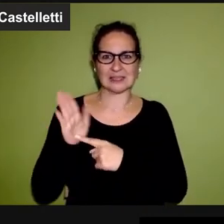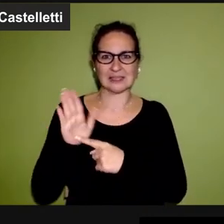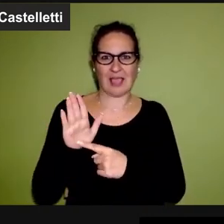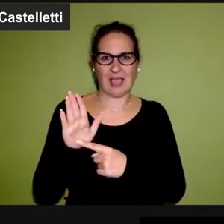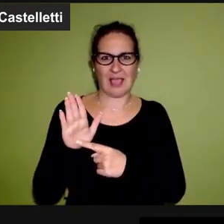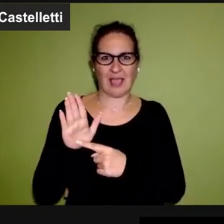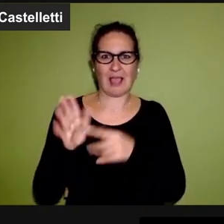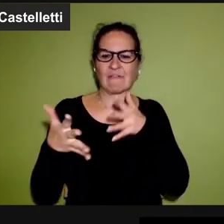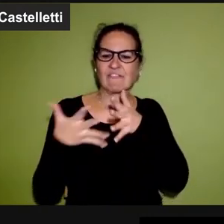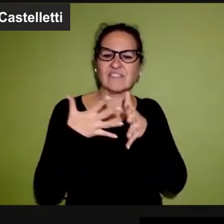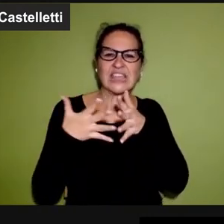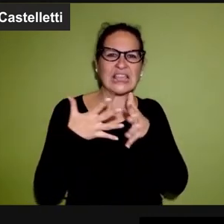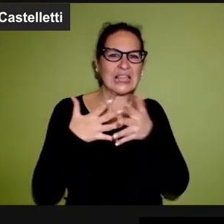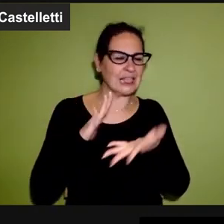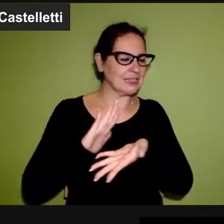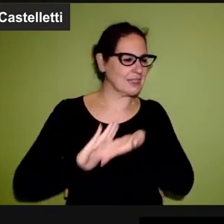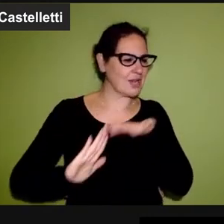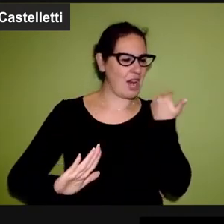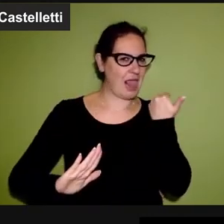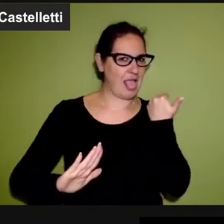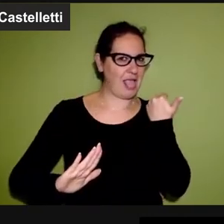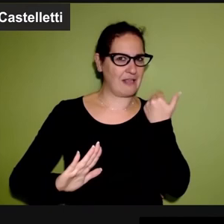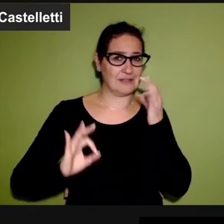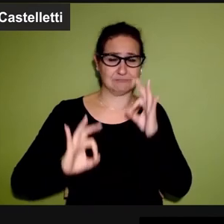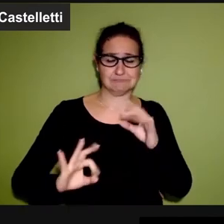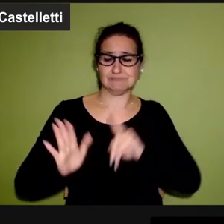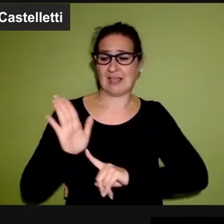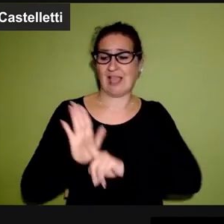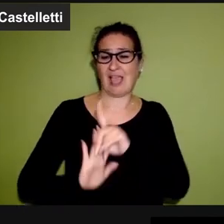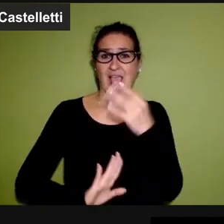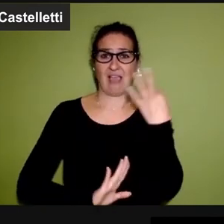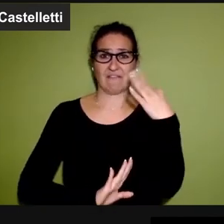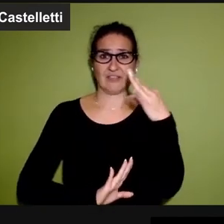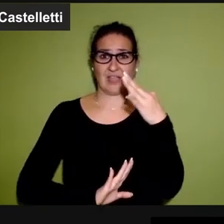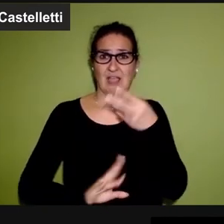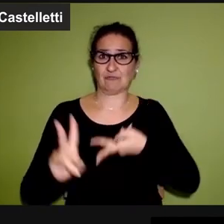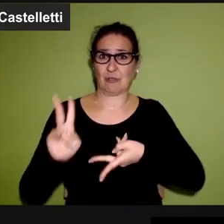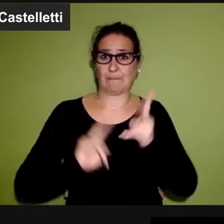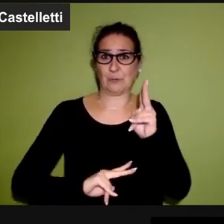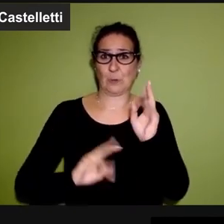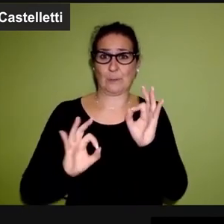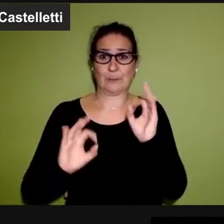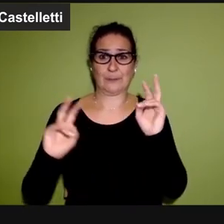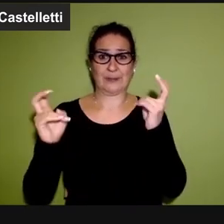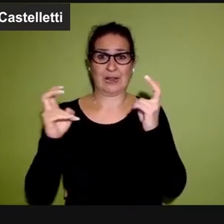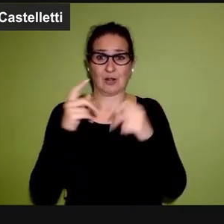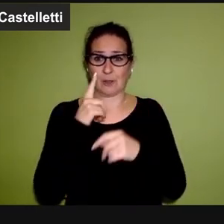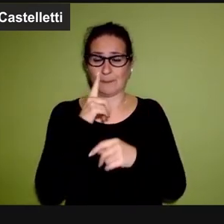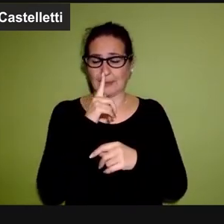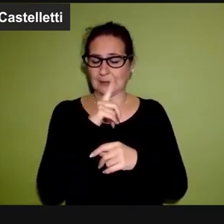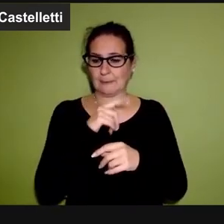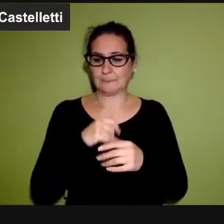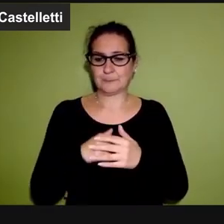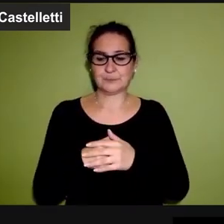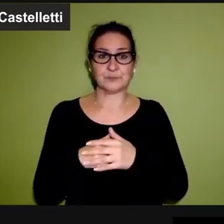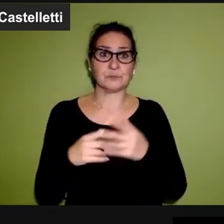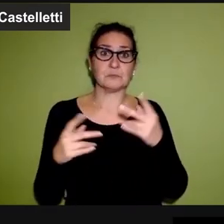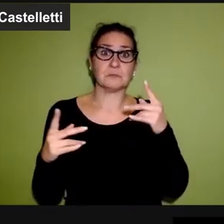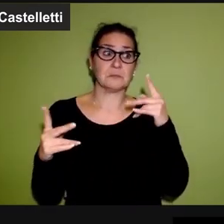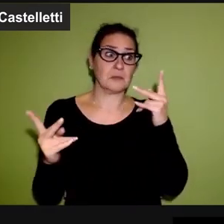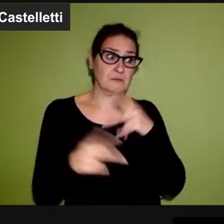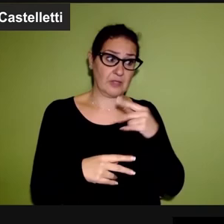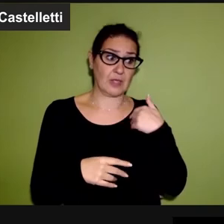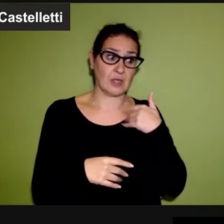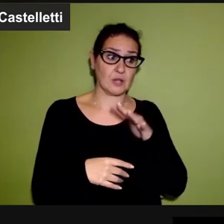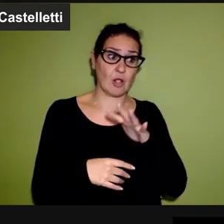realtà senza filtri sarebbe anche più efficace, soprattutto per determinate tematiche. In altri